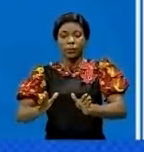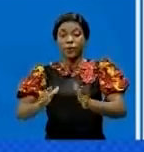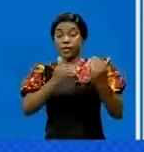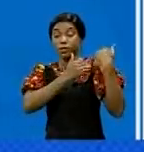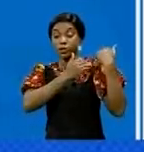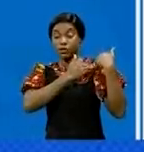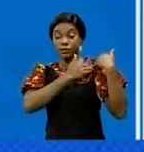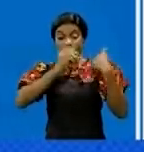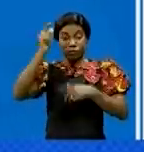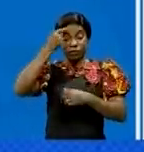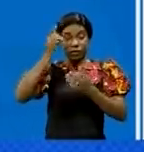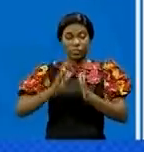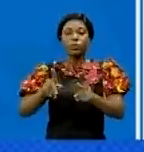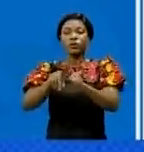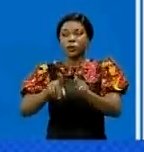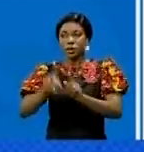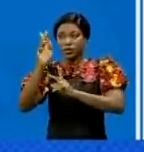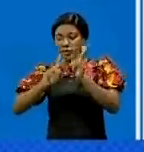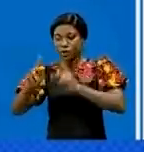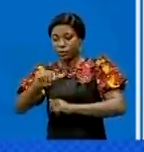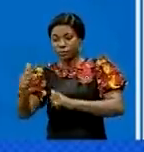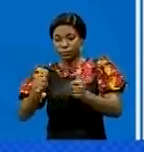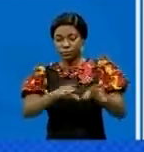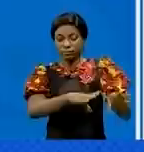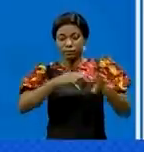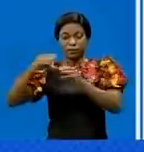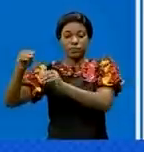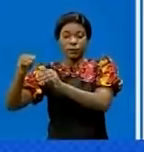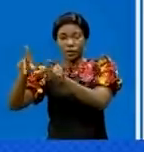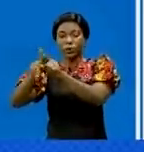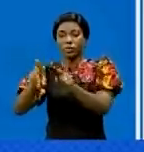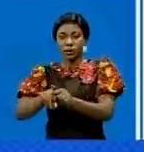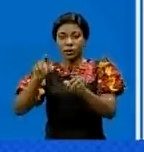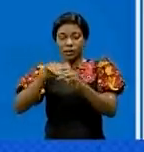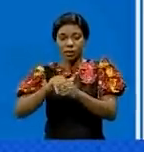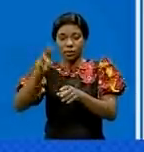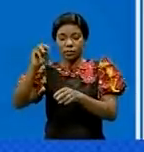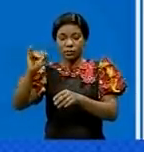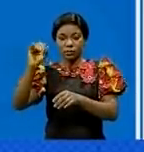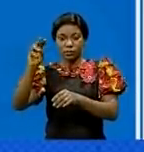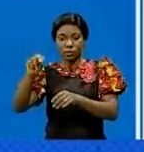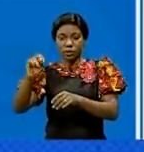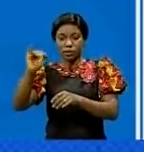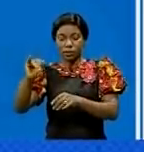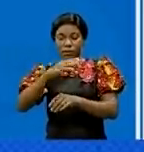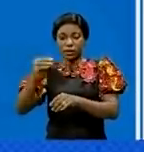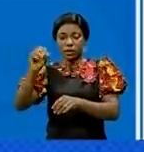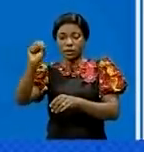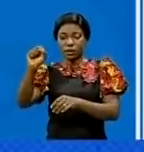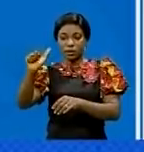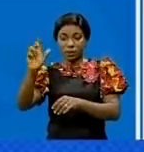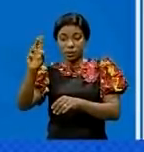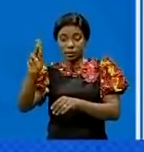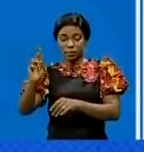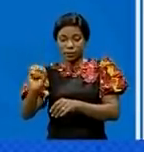gouvernement a aussi visité quelques sites de déplacés, notamment à Munigui et à Saké. Il faut